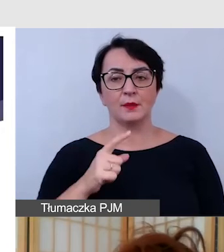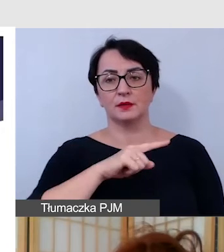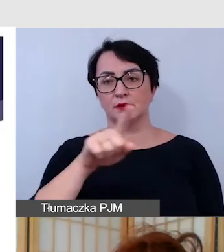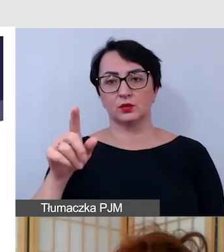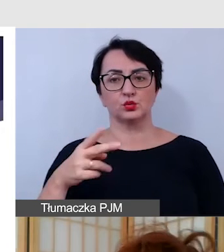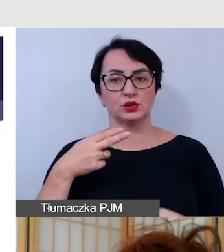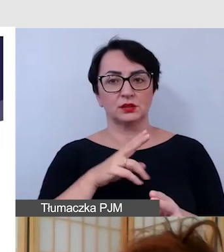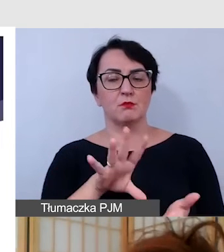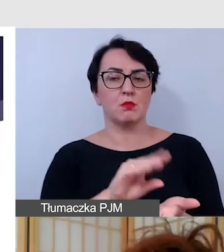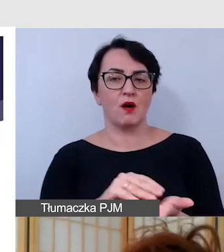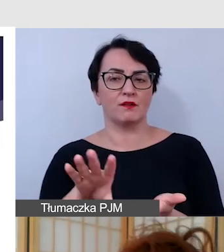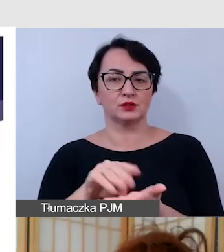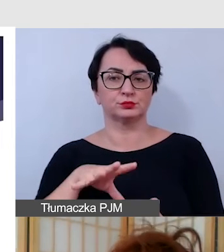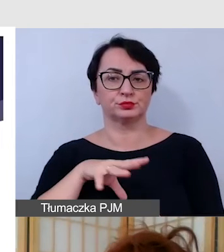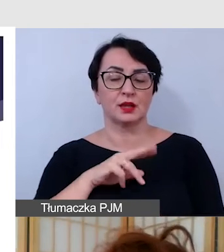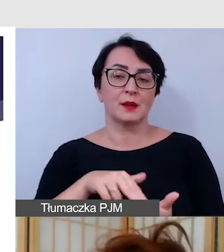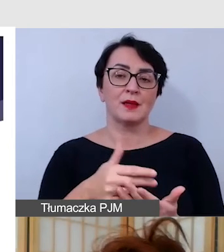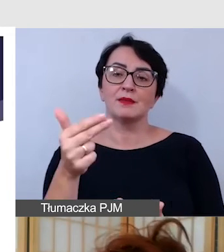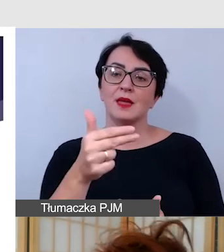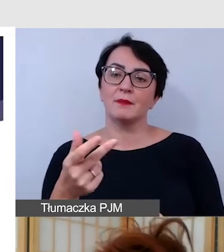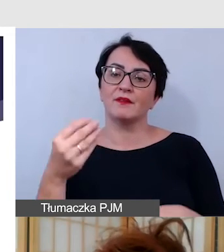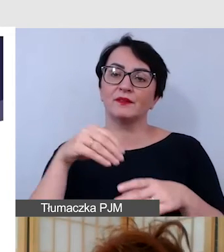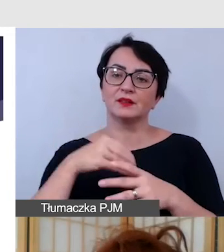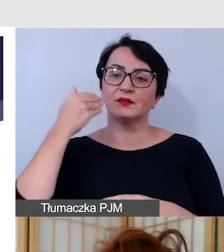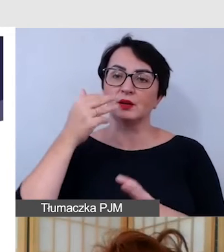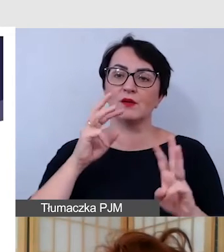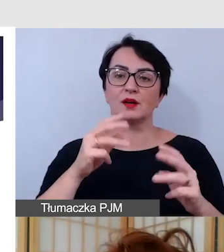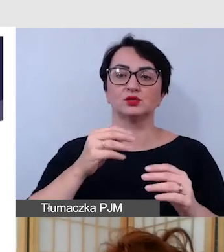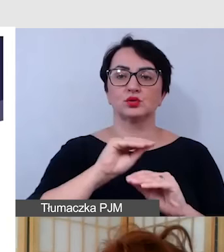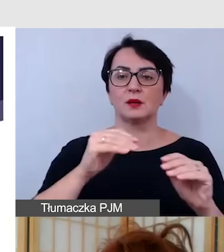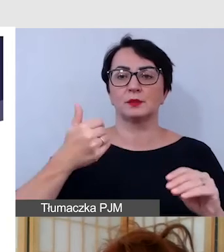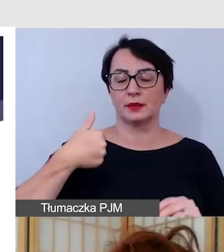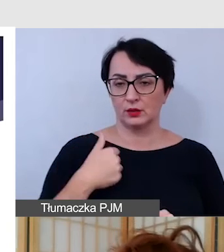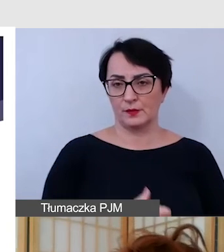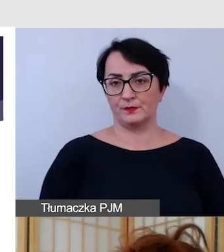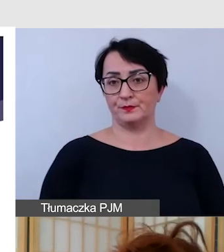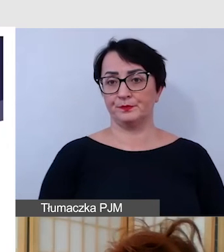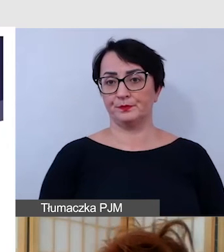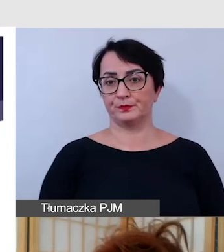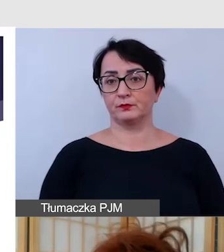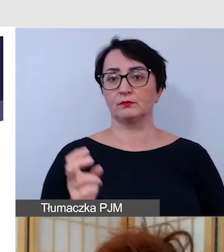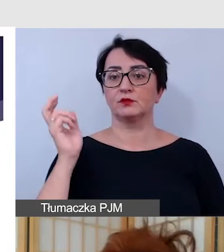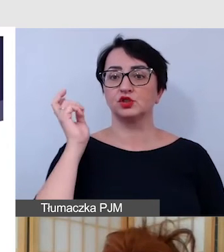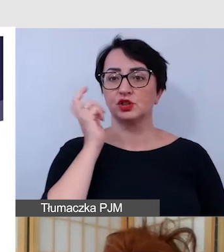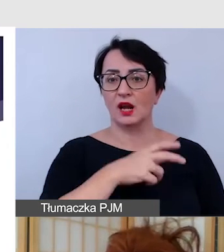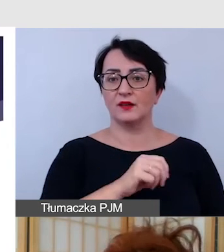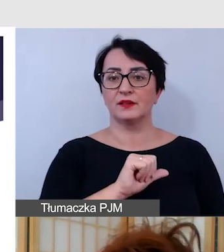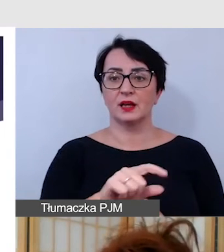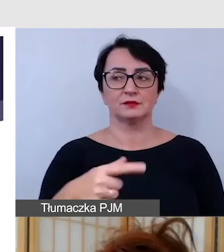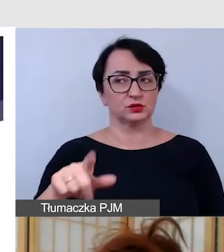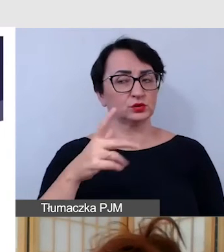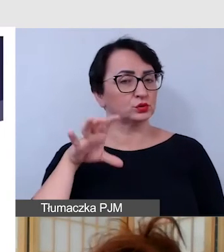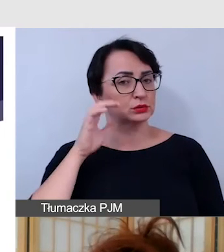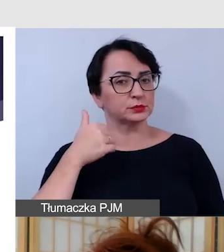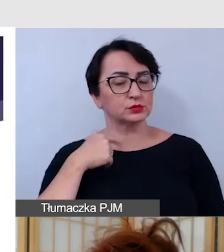ci nasi uczestnicy na przykład zakładnienia w trakcie wykładu, warsztatu czy szkolenia. Bardzo ciekawie jest, tak jak słyszeliśmy,